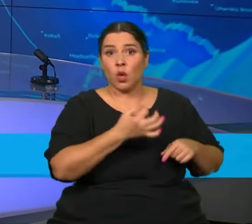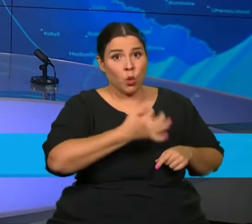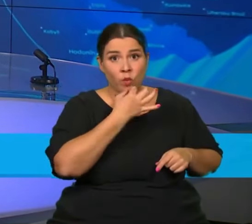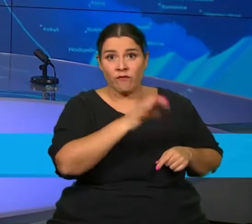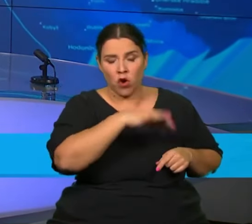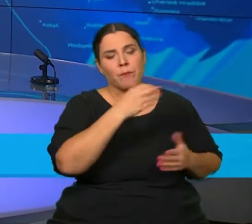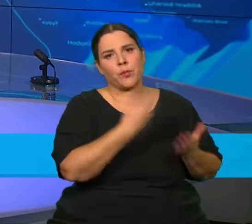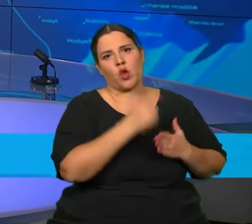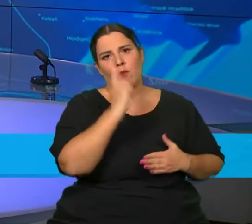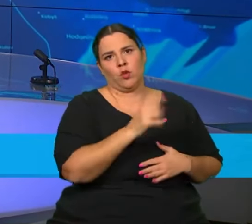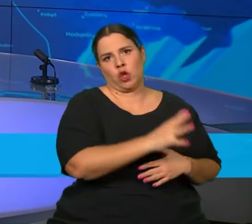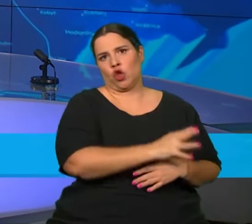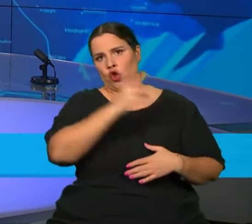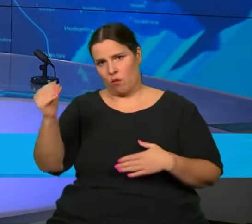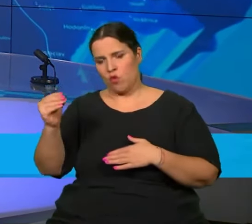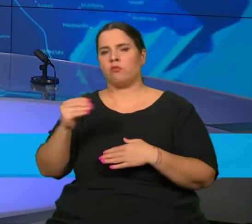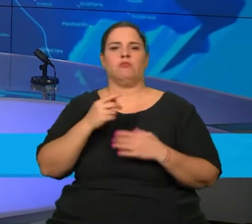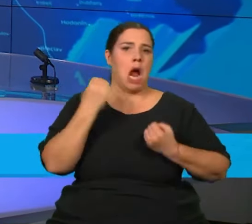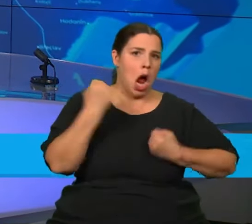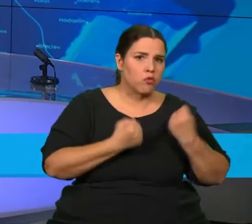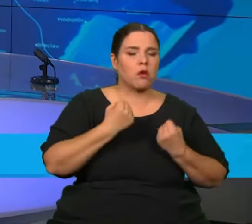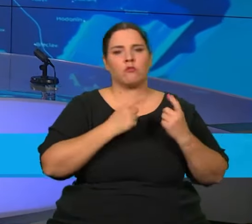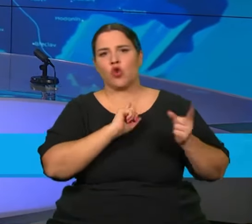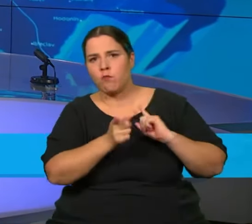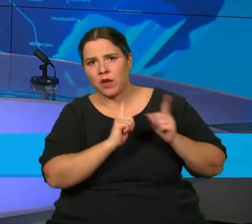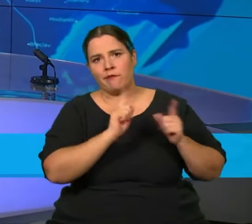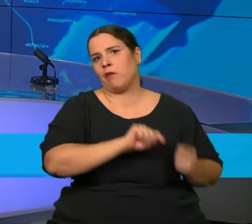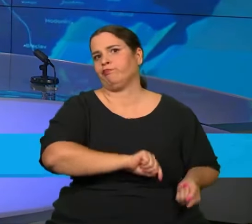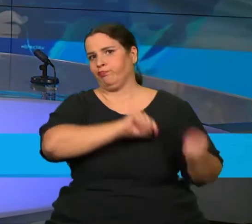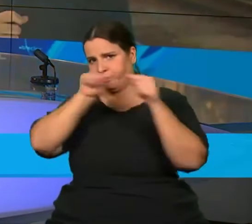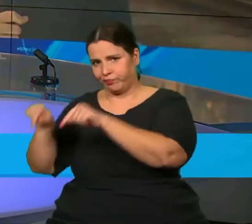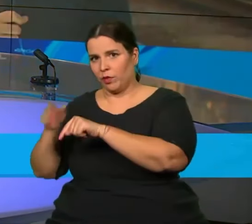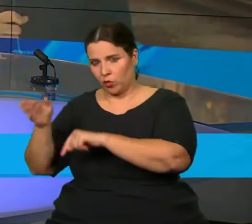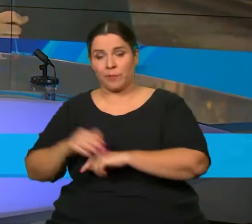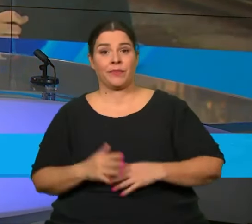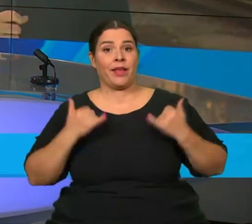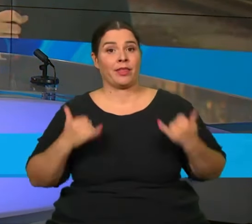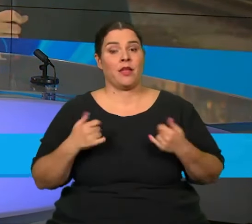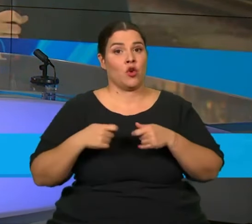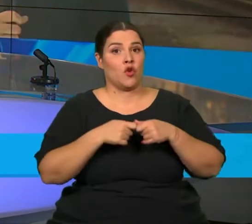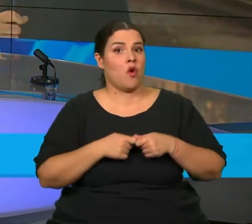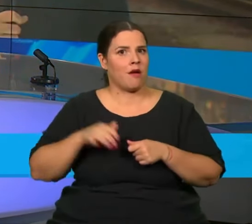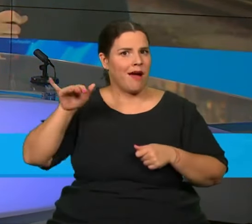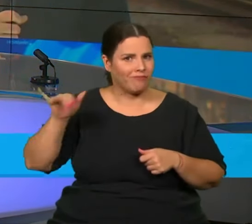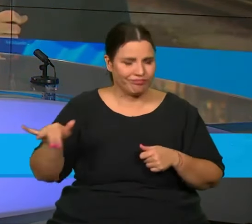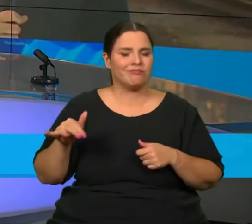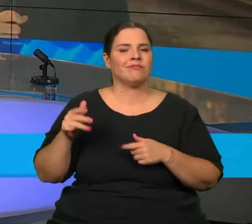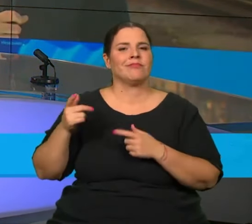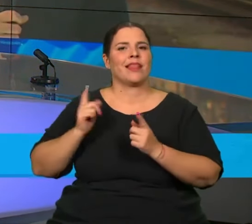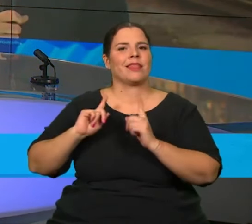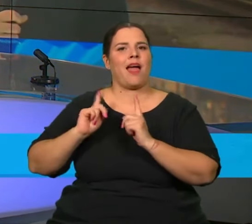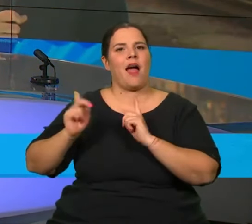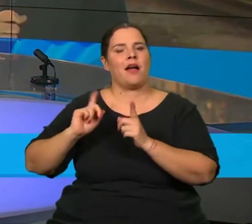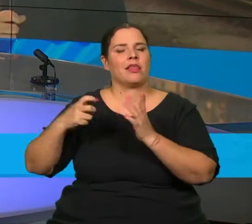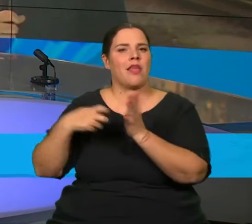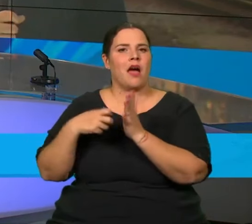v Česku o víkendu k volbám zamíří auty i veřejnou dopravou. Na Brněnském hlavním nádraží, jak jsme avizovali kolega Martin Svatoň,